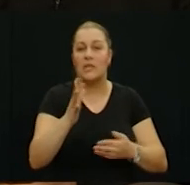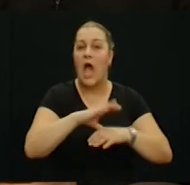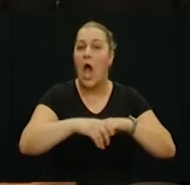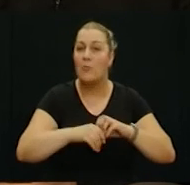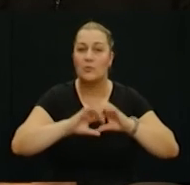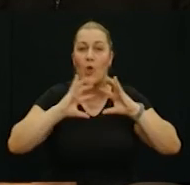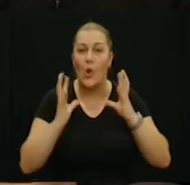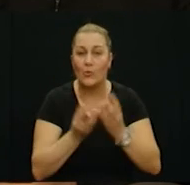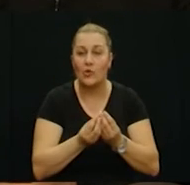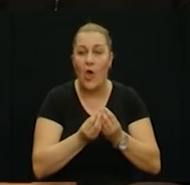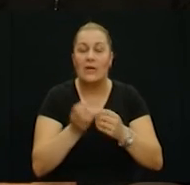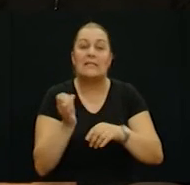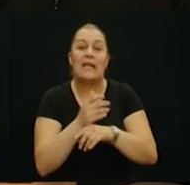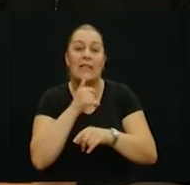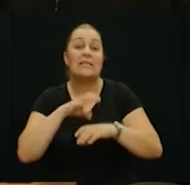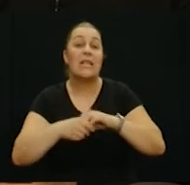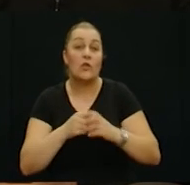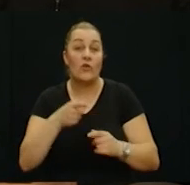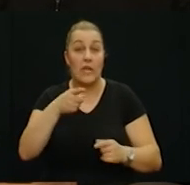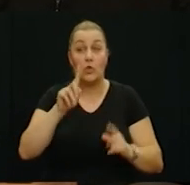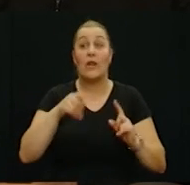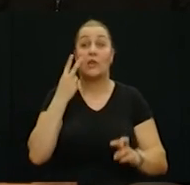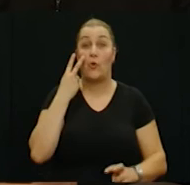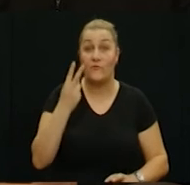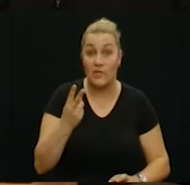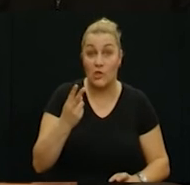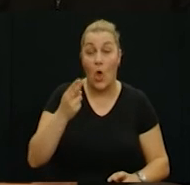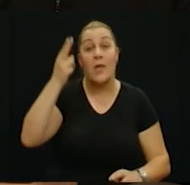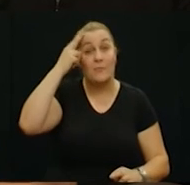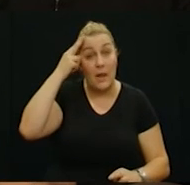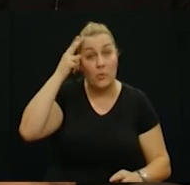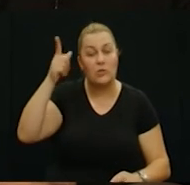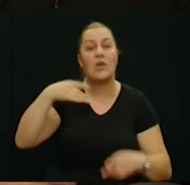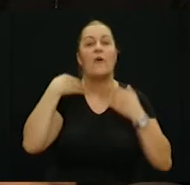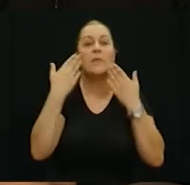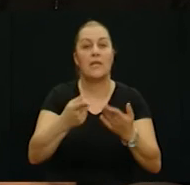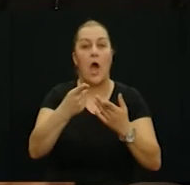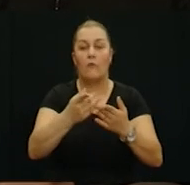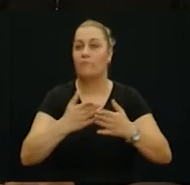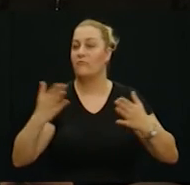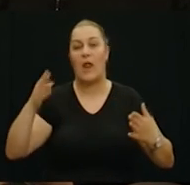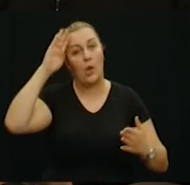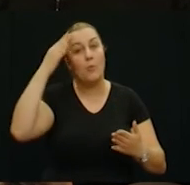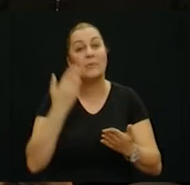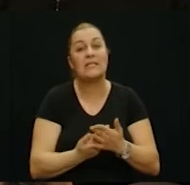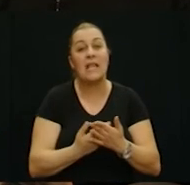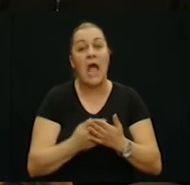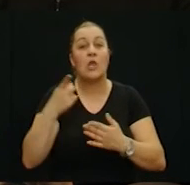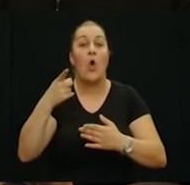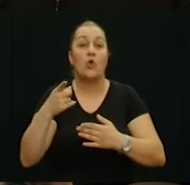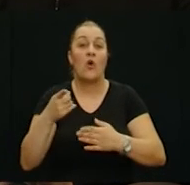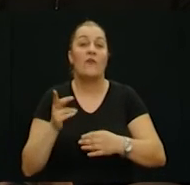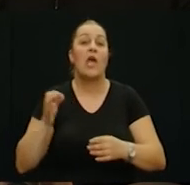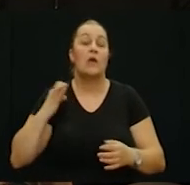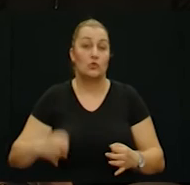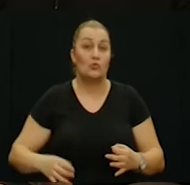zadovoljni da je to neko vidio da je to neko prepoznao i da vam je dodijelio tako jedno visoko priznanje to je priznanje